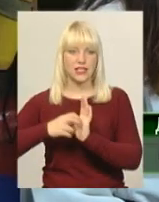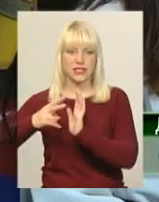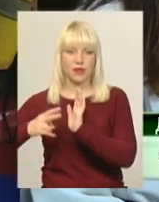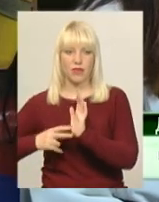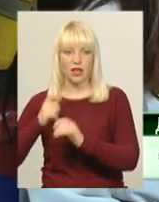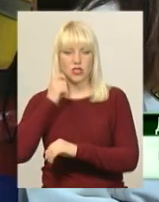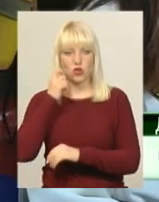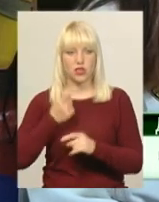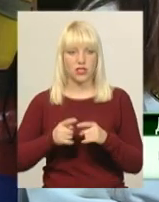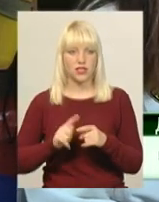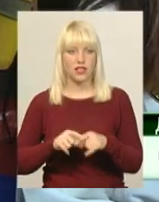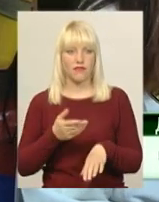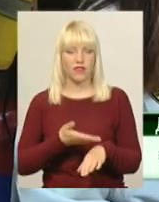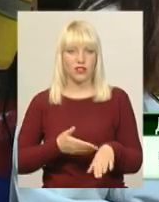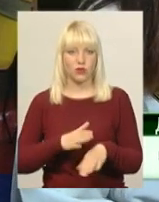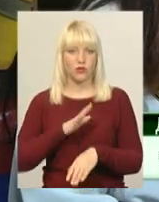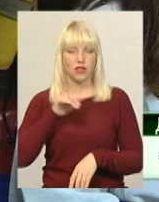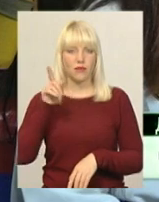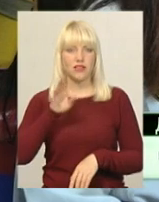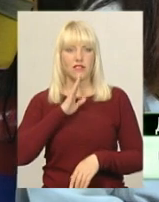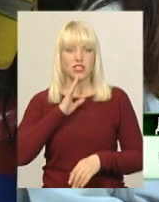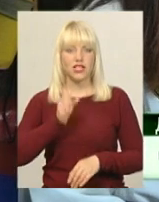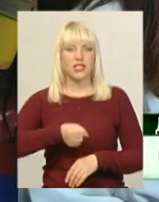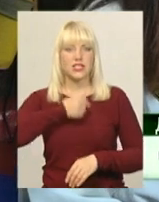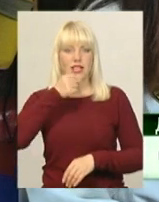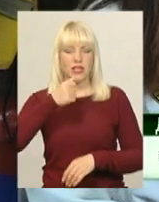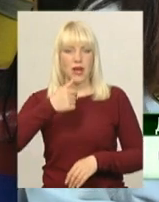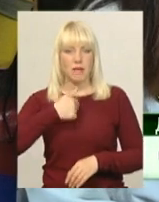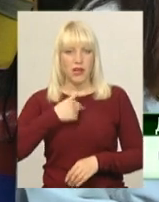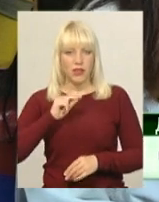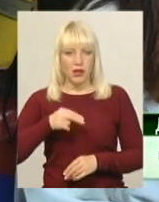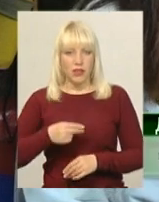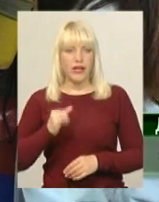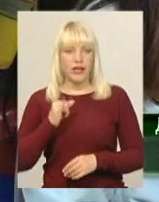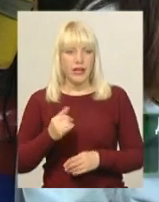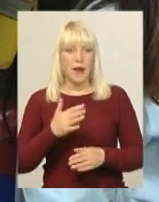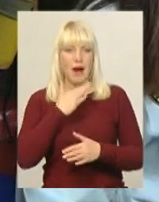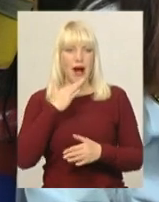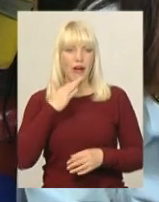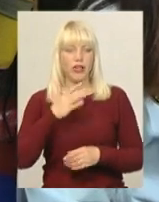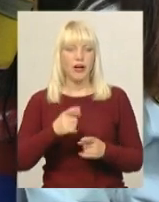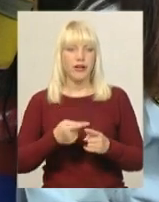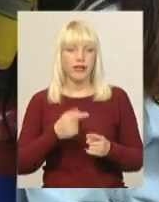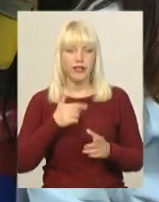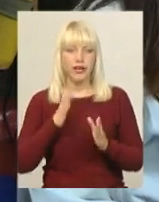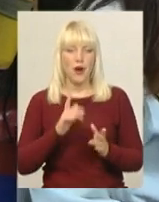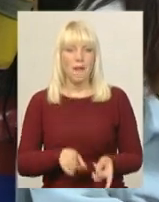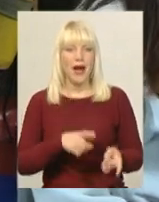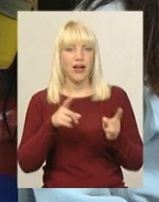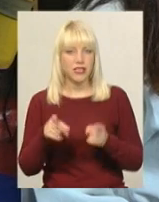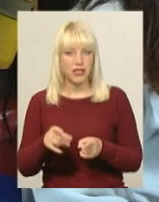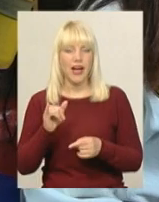І це надзвичайно тяжко, там дівчата були старші мене. І багато ж в нову категорію перейшла. І